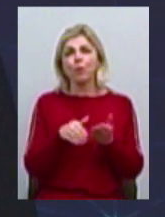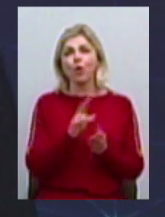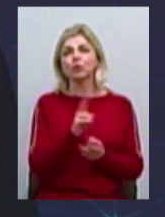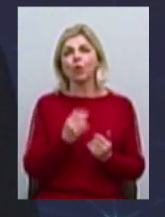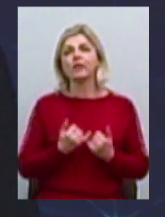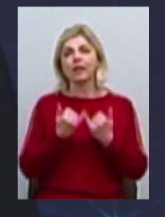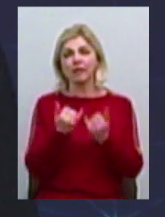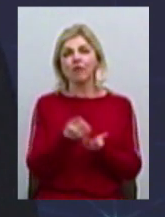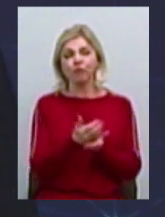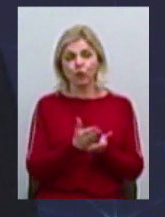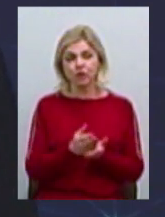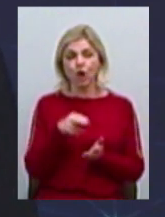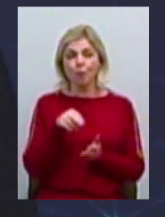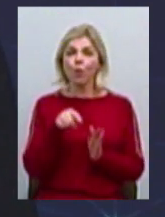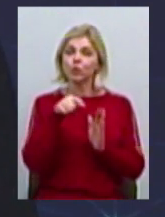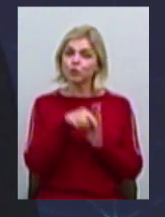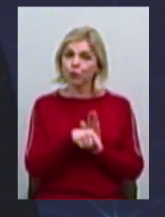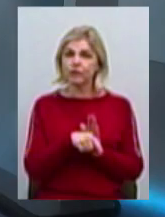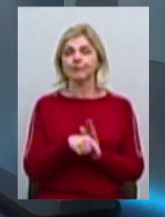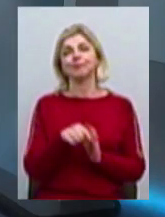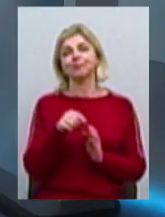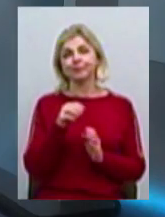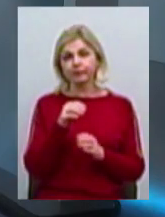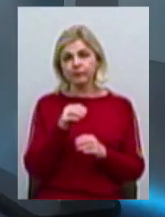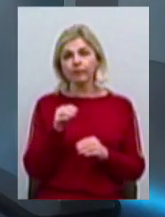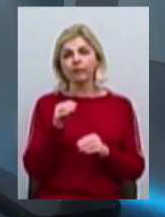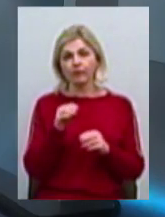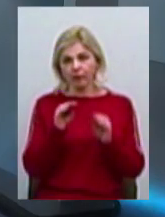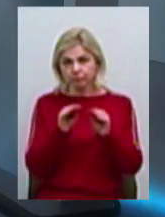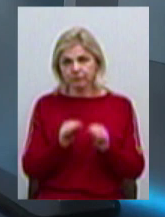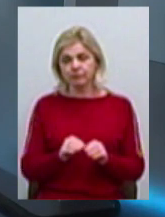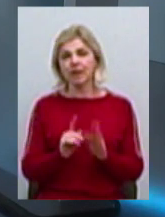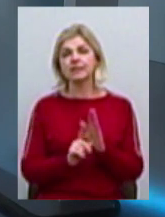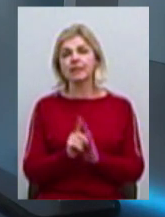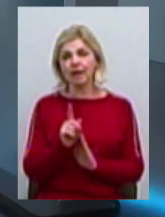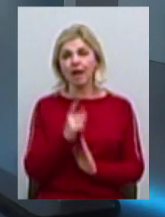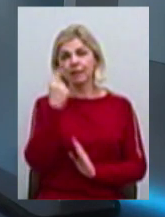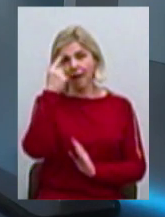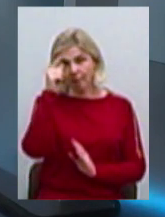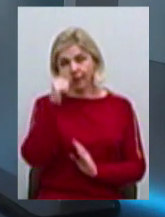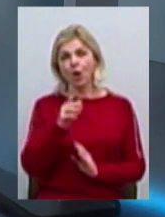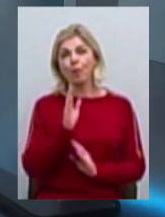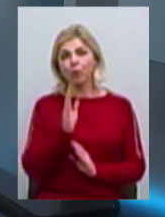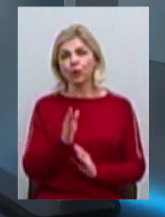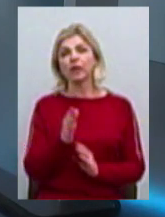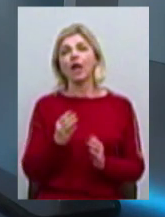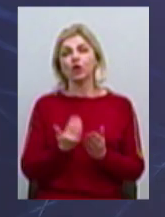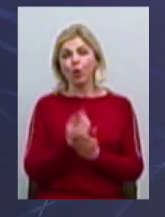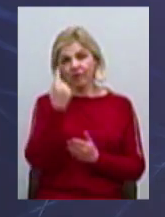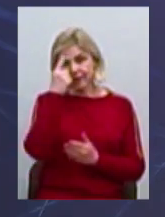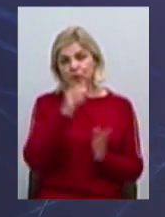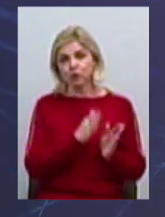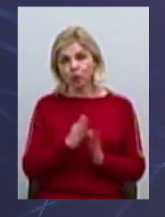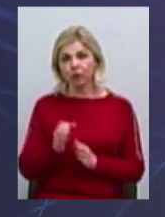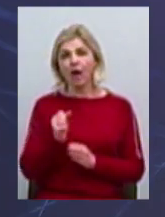послуги. Тобто, по суті, упаковувати стартап будуть інноваційні інфраструктури, але сплачувати за ці кошти буде